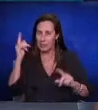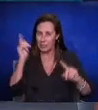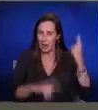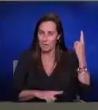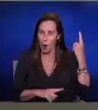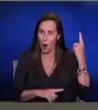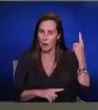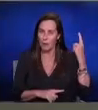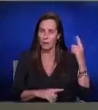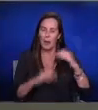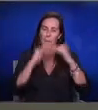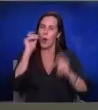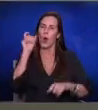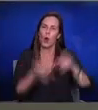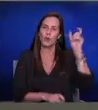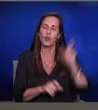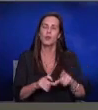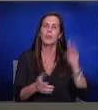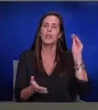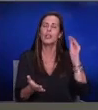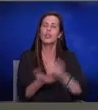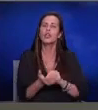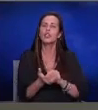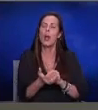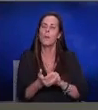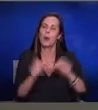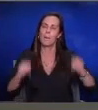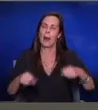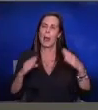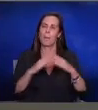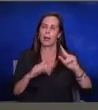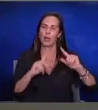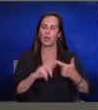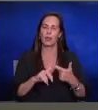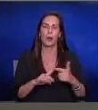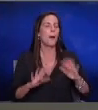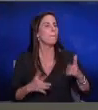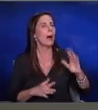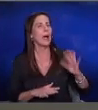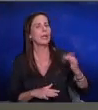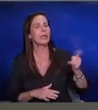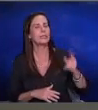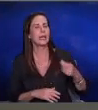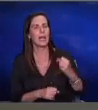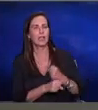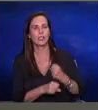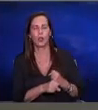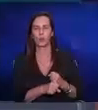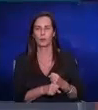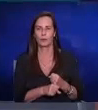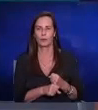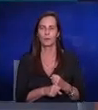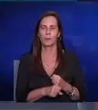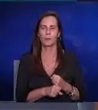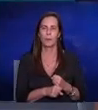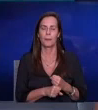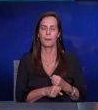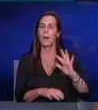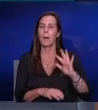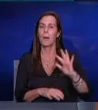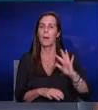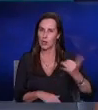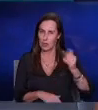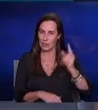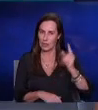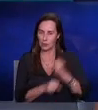אנשים יירשמו כבעלי דירה שנייה אז מה כן צריך לעשות? וזה שוק הדירות ועל שוק הדיר מה שצריך לעשות זה דברים הרבה